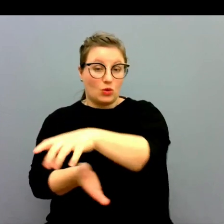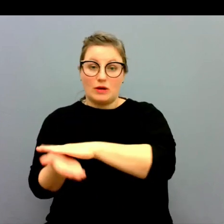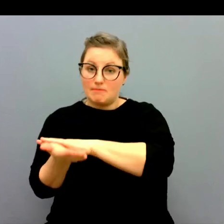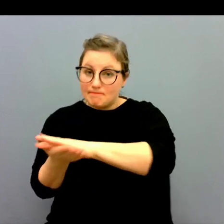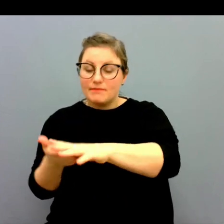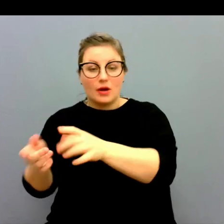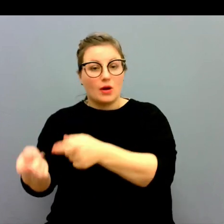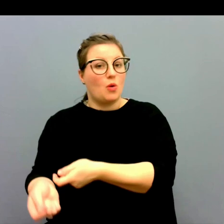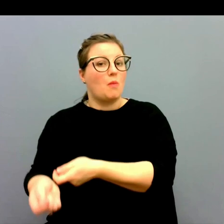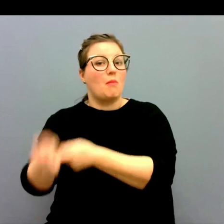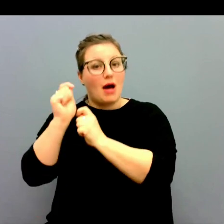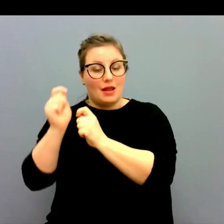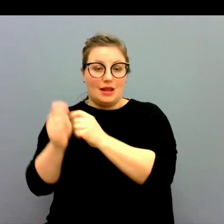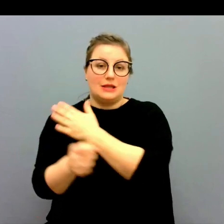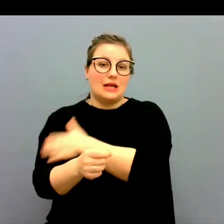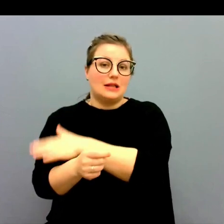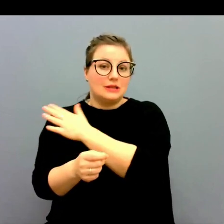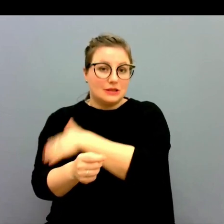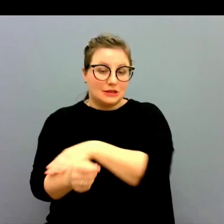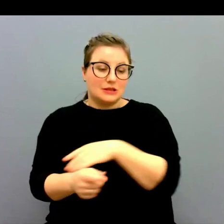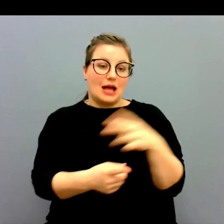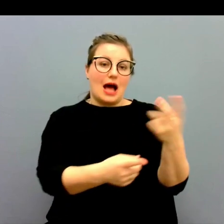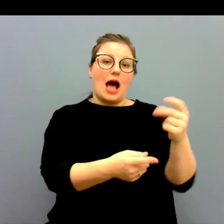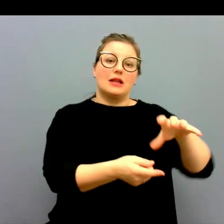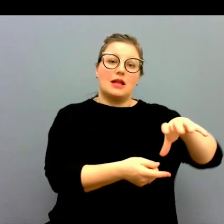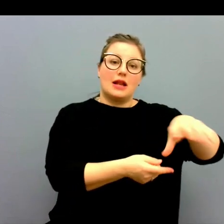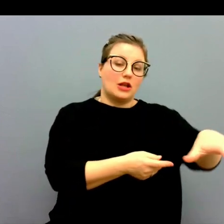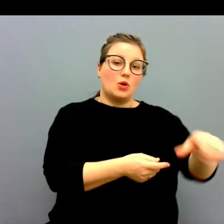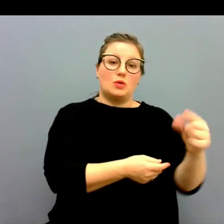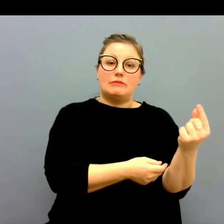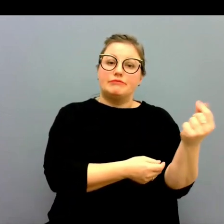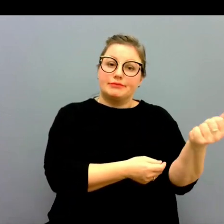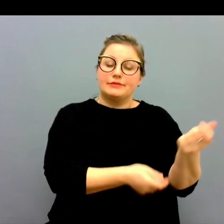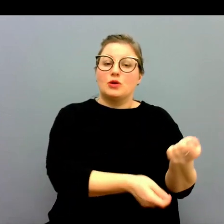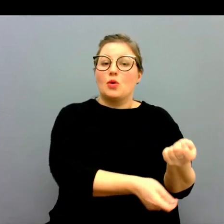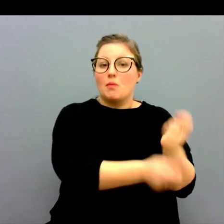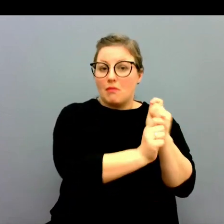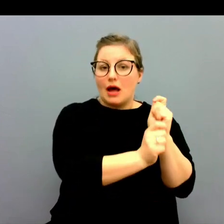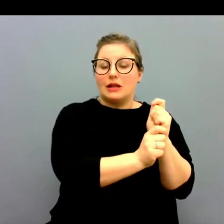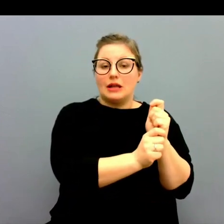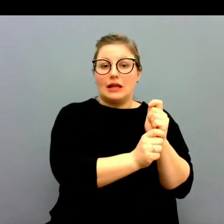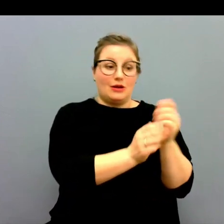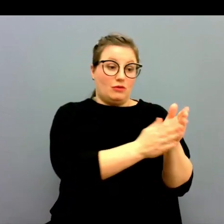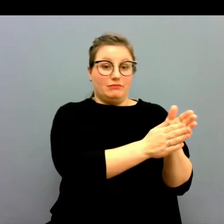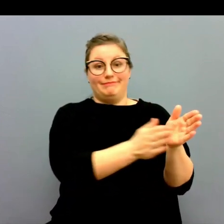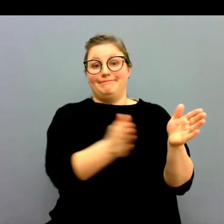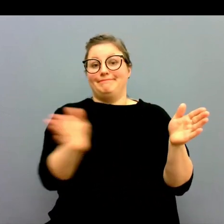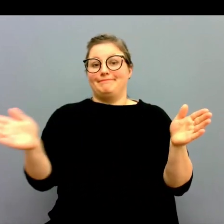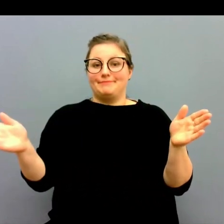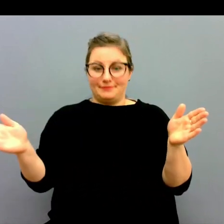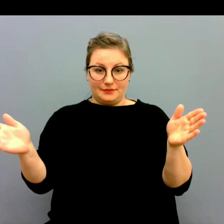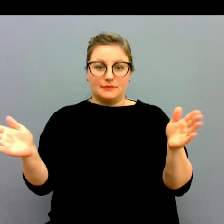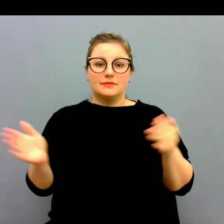bara har upphandling. Vi har regioner som har väldigt lite upphandling och allt däremellan.